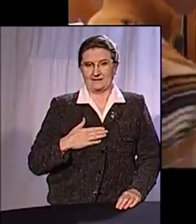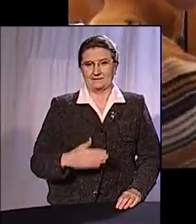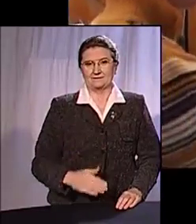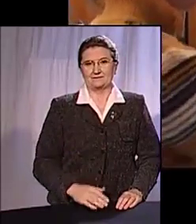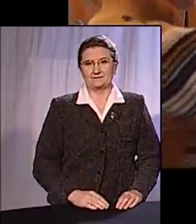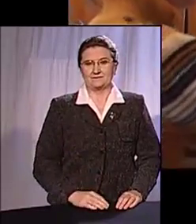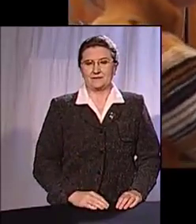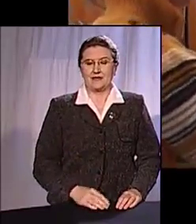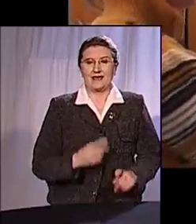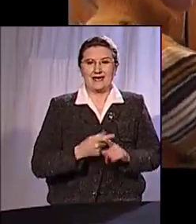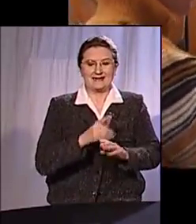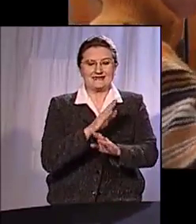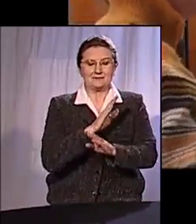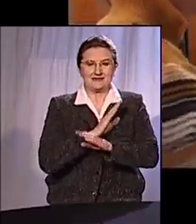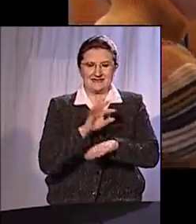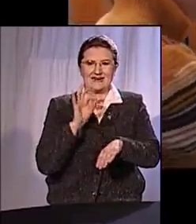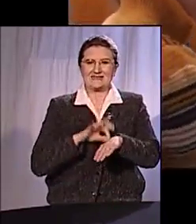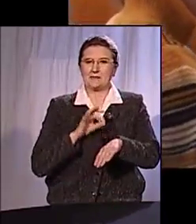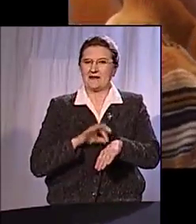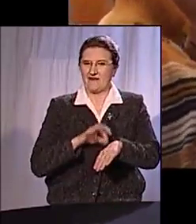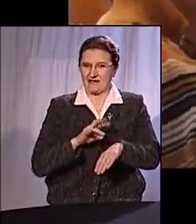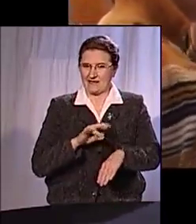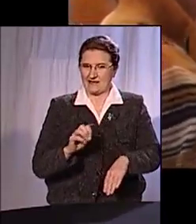плеврит. Это смертельное заболевание.